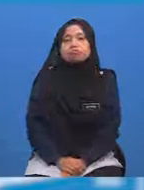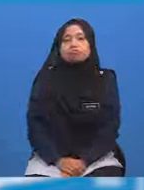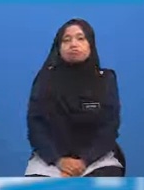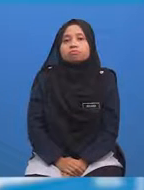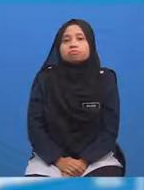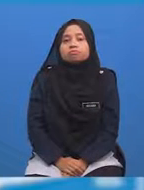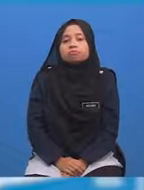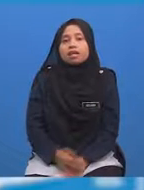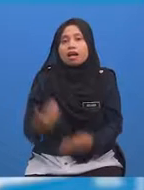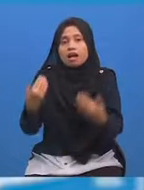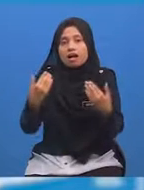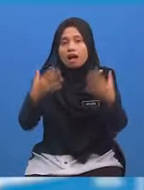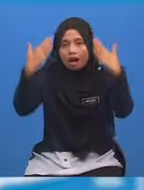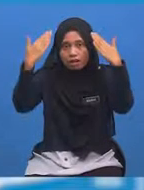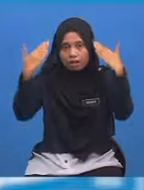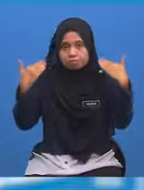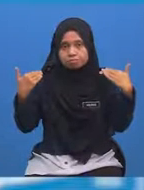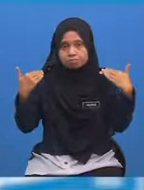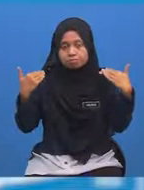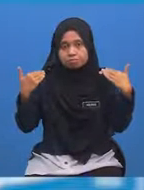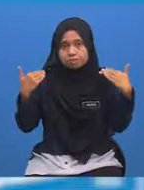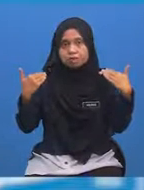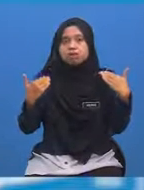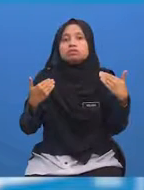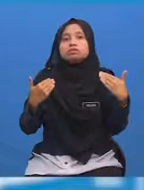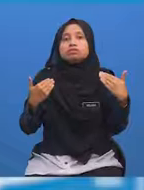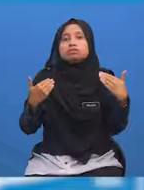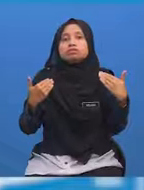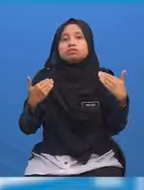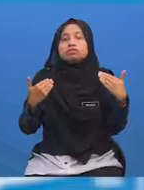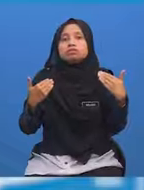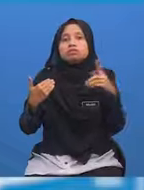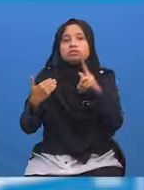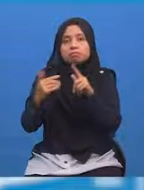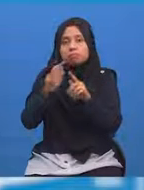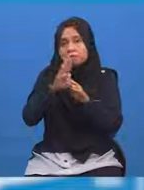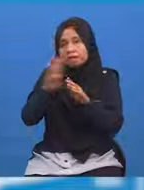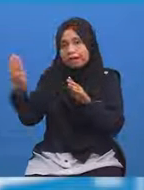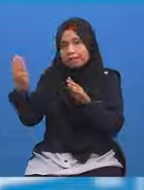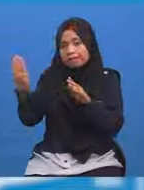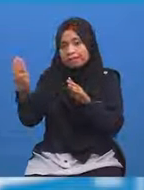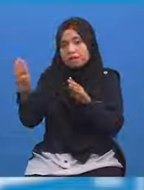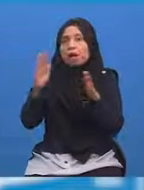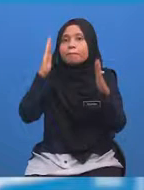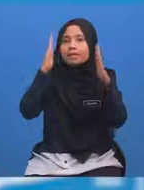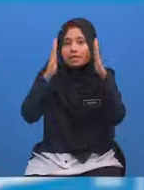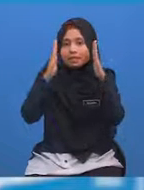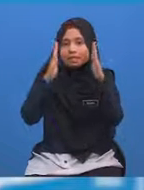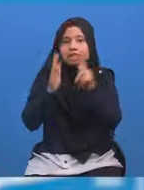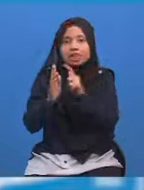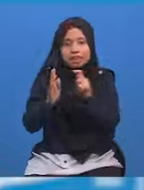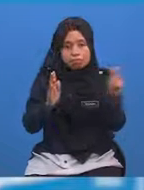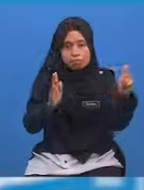Arab Saudi berada Di sebelah barat Manakala Malaysia Berada di sebelah timur